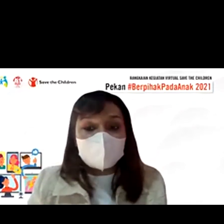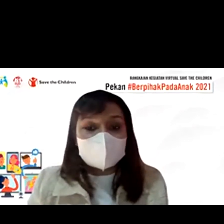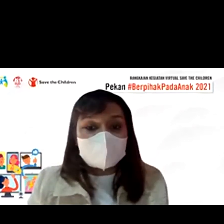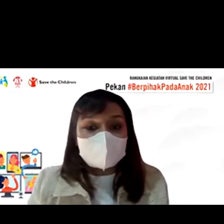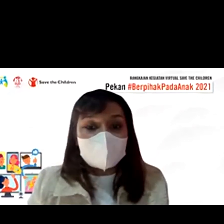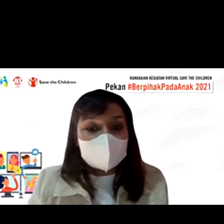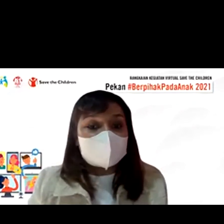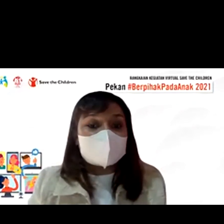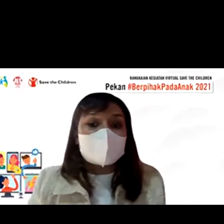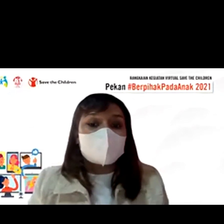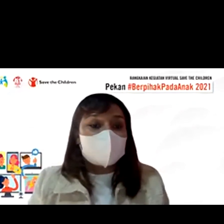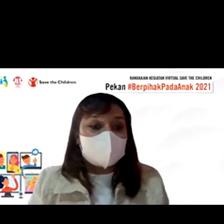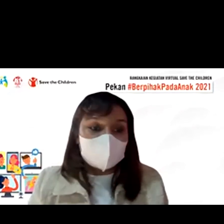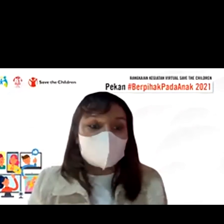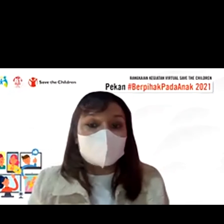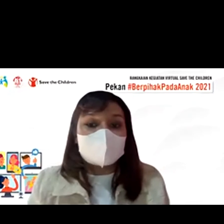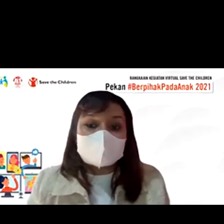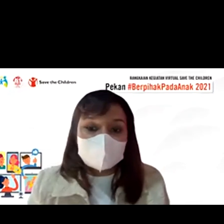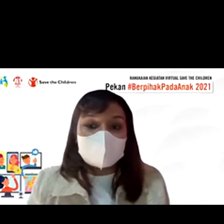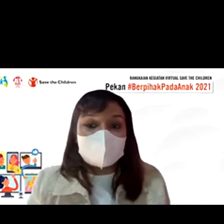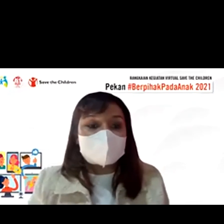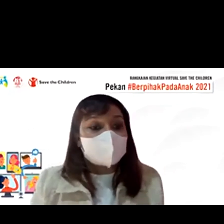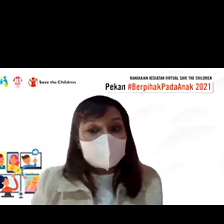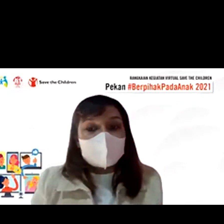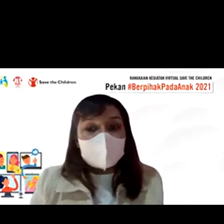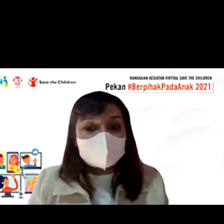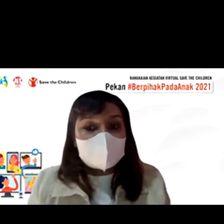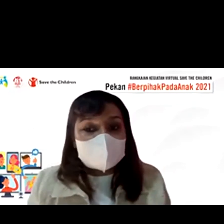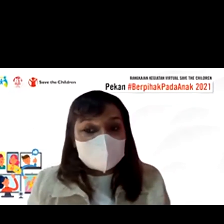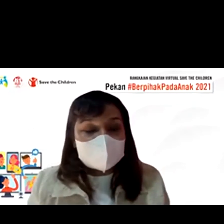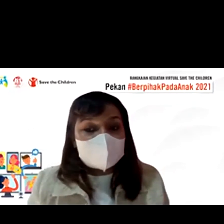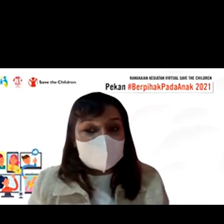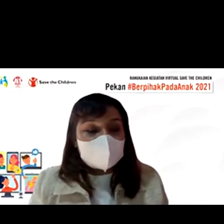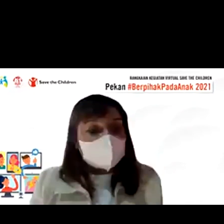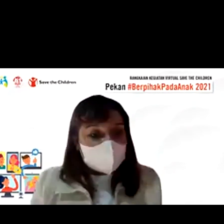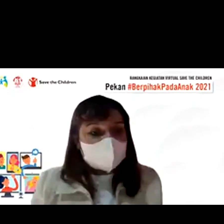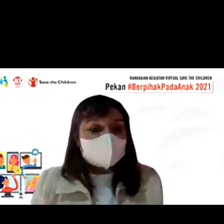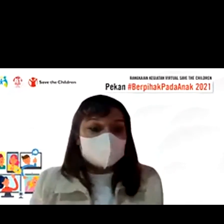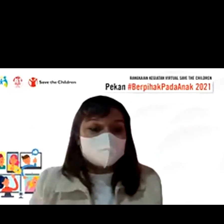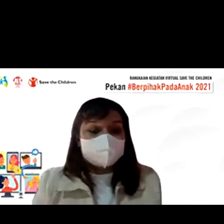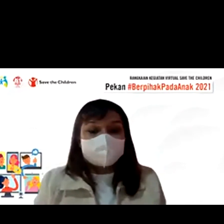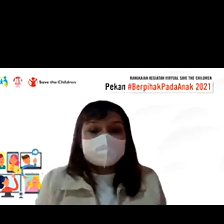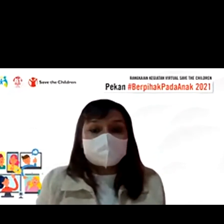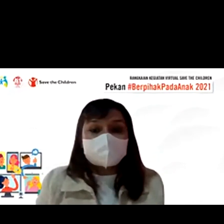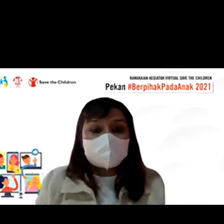Kabupaten Sumbah Barat di tengah pandemi COVID-19 waktu dan kesempatan kami berikan